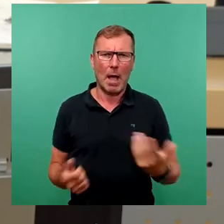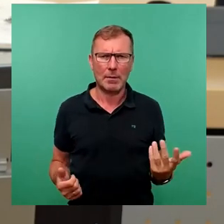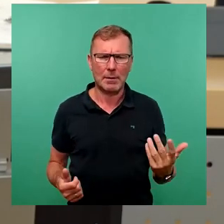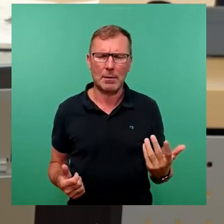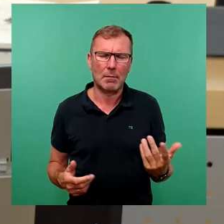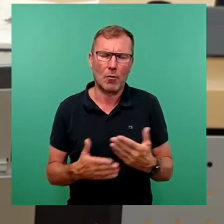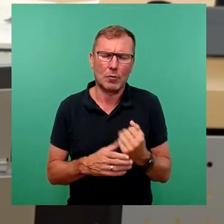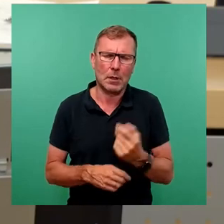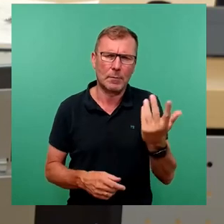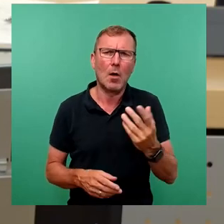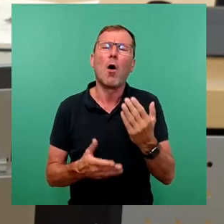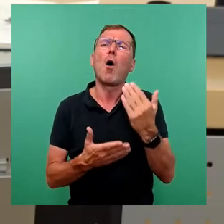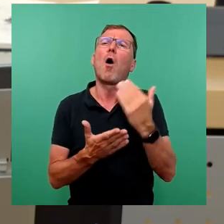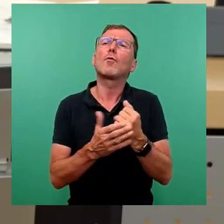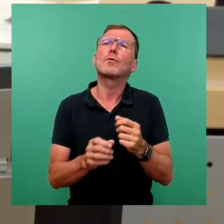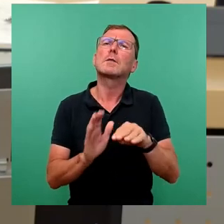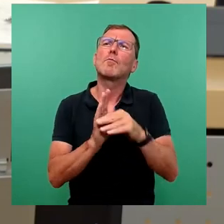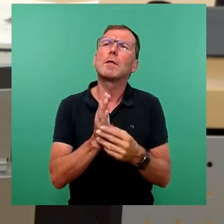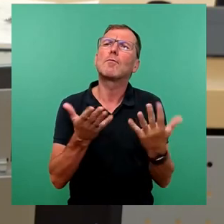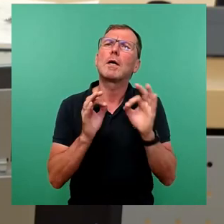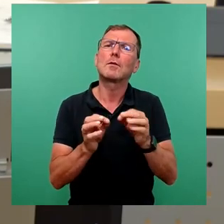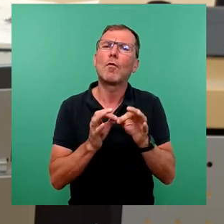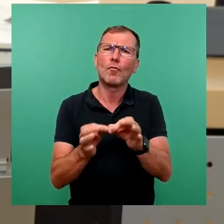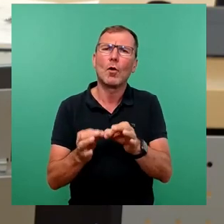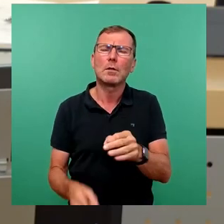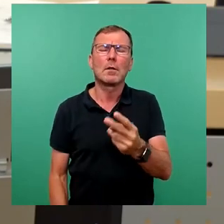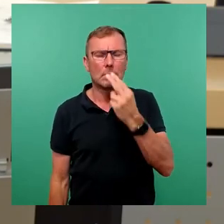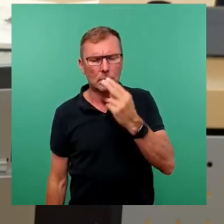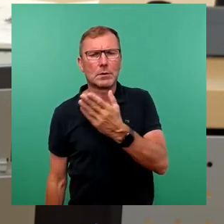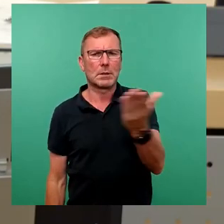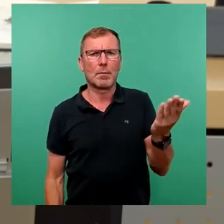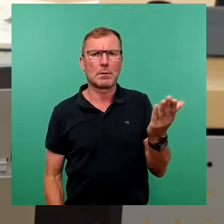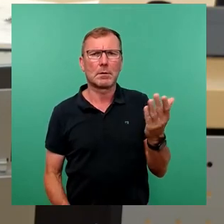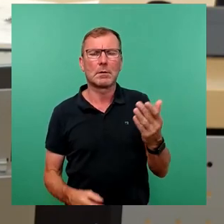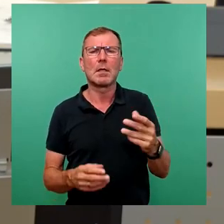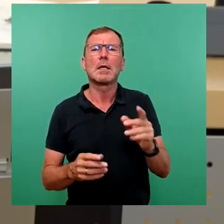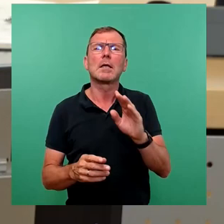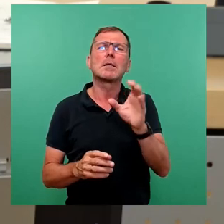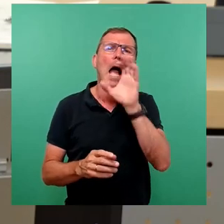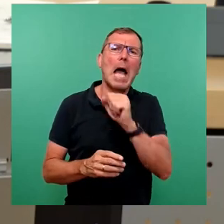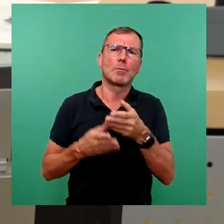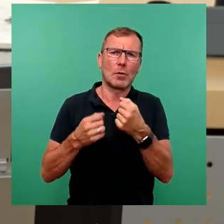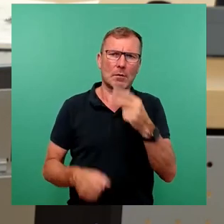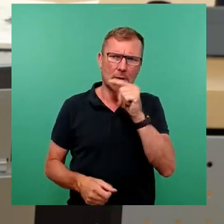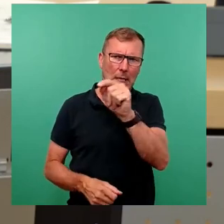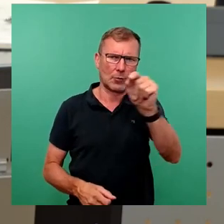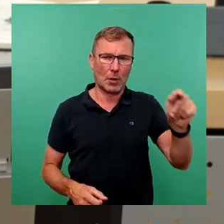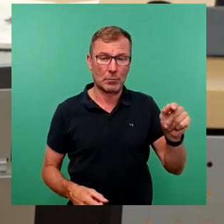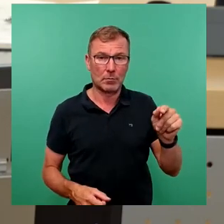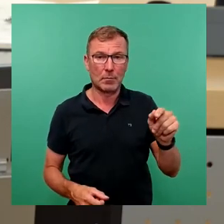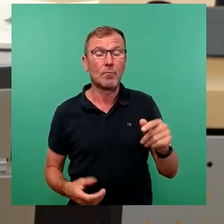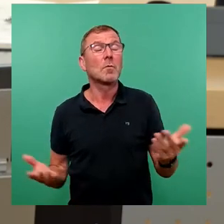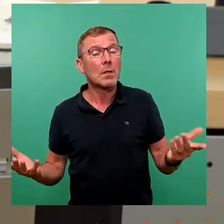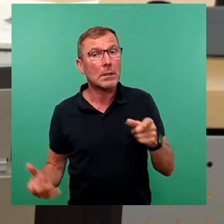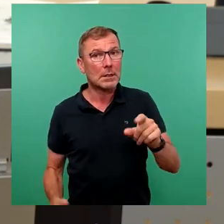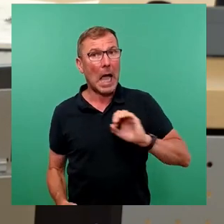repressive Ordnungspolitik führt, kann sich derzeit nicht nur der Franz Sackenlindner bei seinen heimischen Straßenfesten anschauen. Viertens, mit der